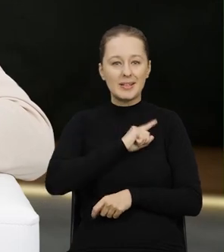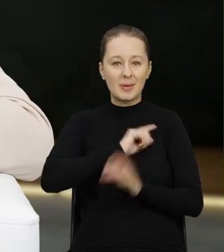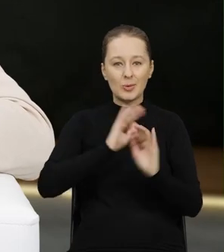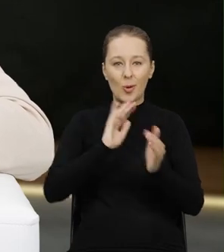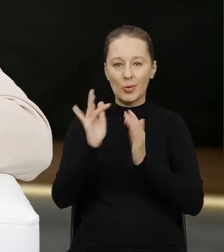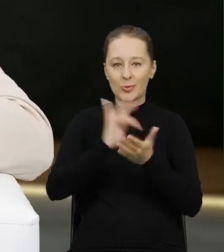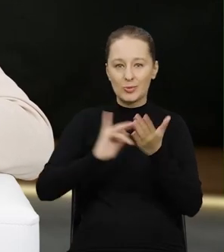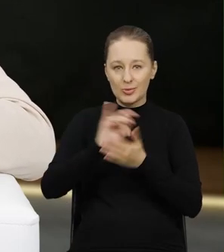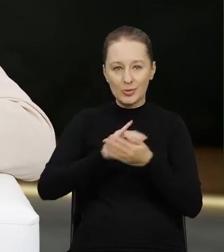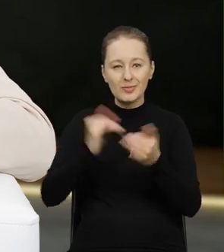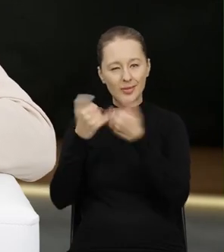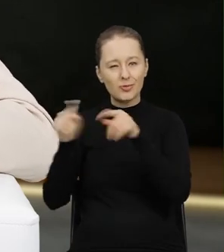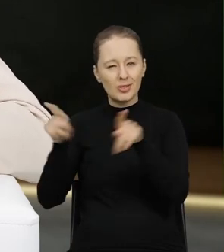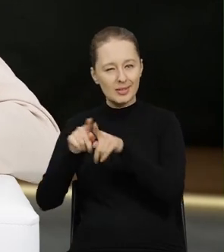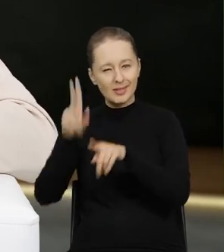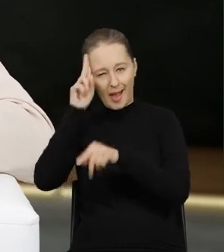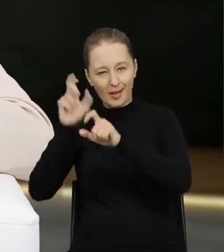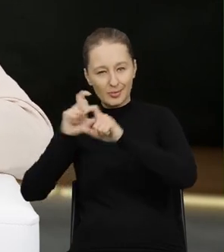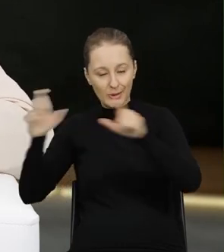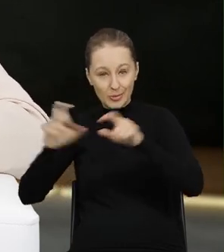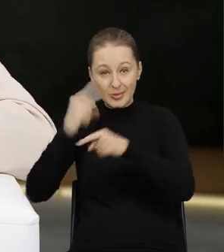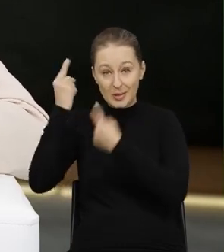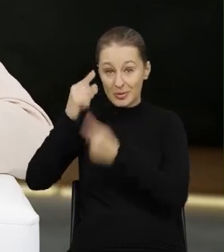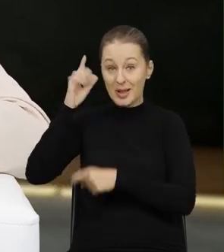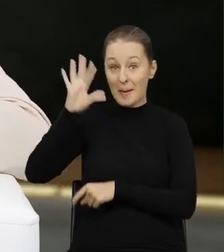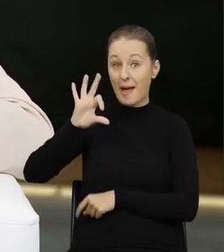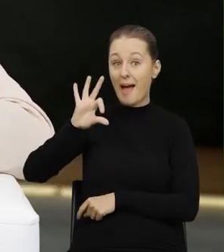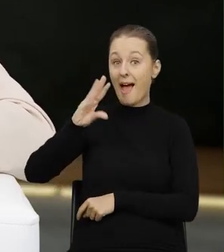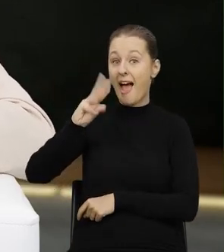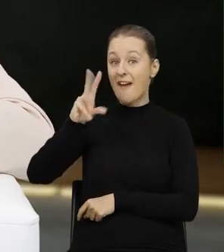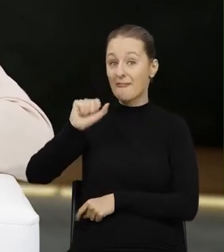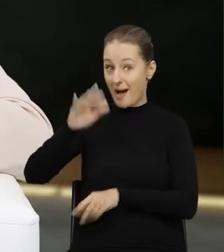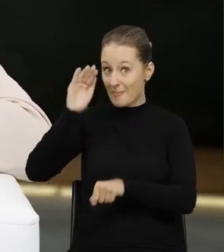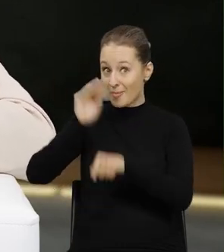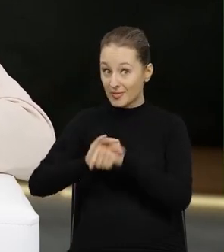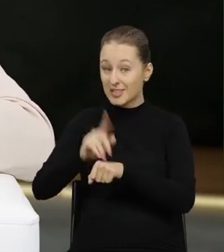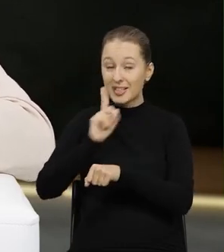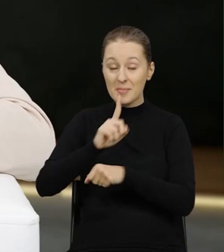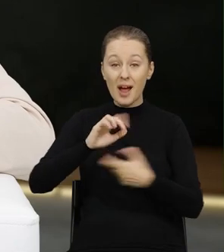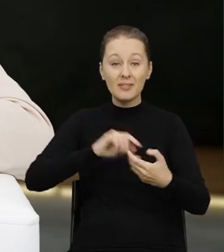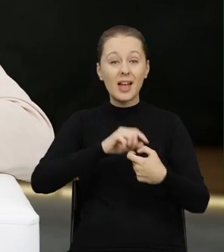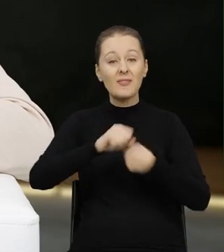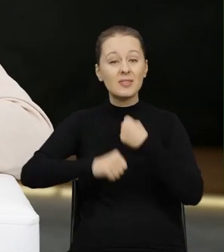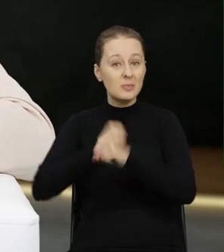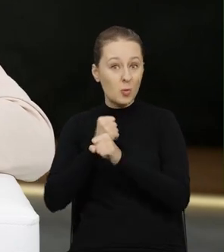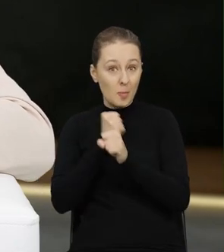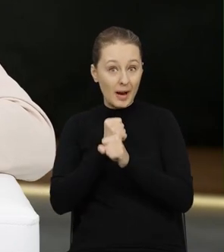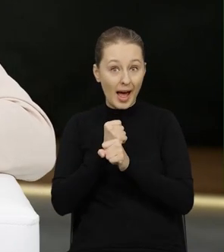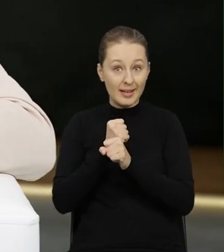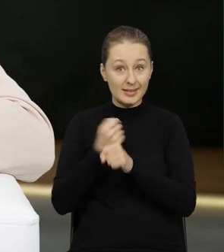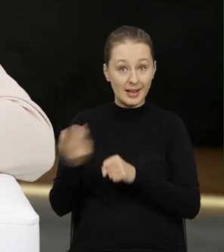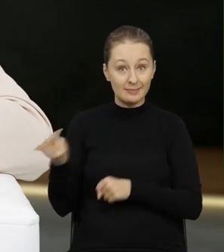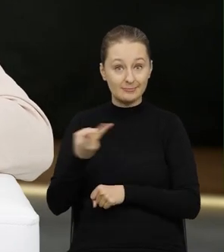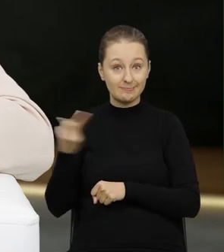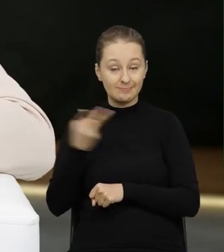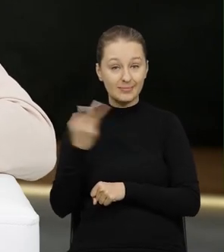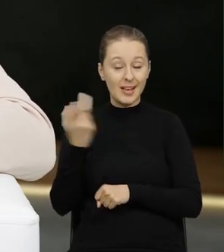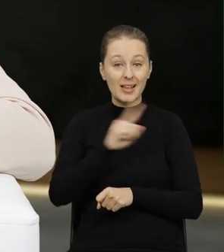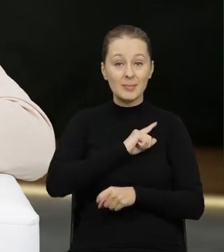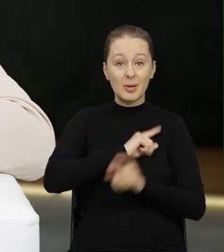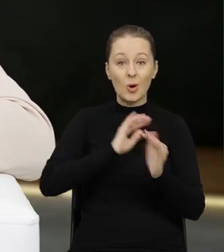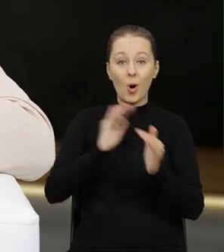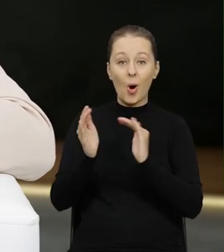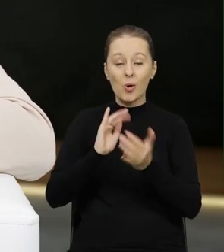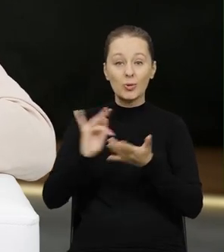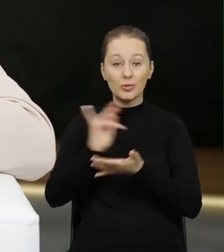Środowiska, jak i inne służby. Myślę, że pani Ewa potwierdzi, że tak naprawdę ta współpraca pomiędzy nami, czyli Inspekcją